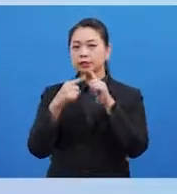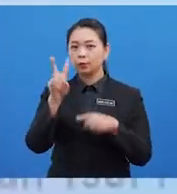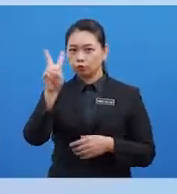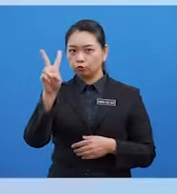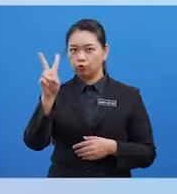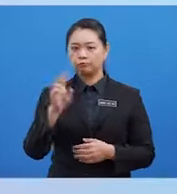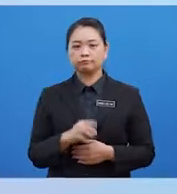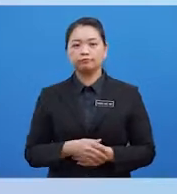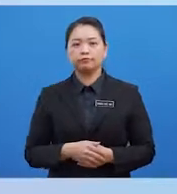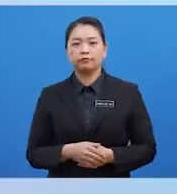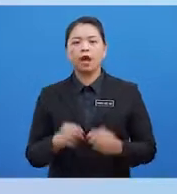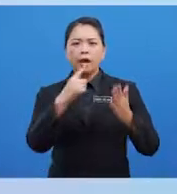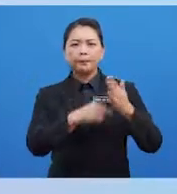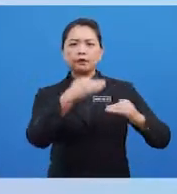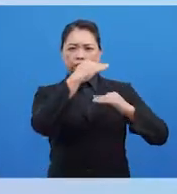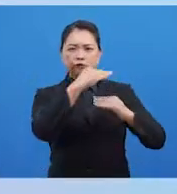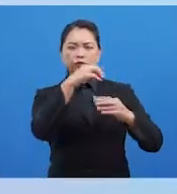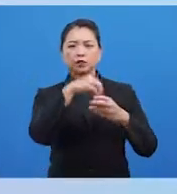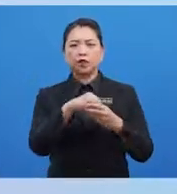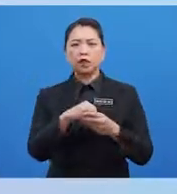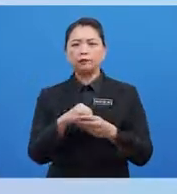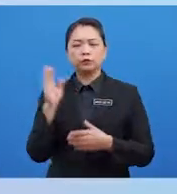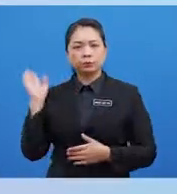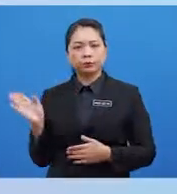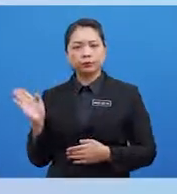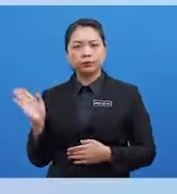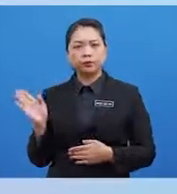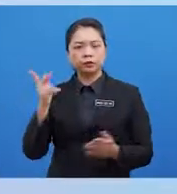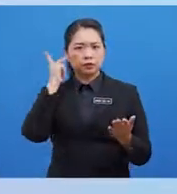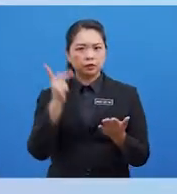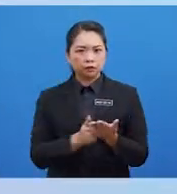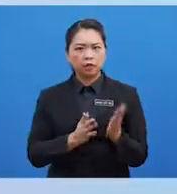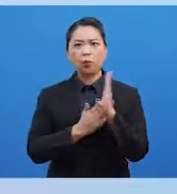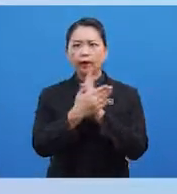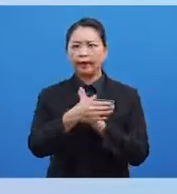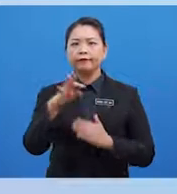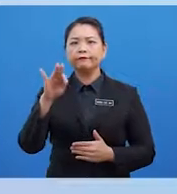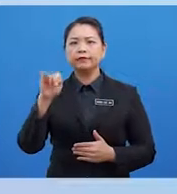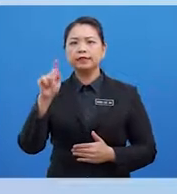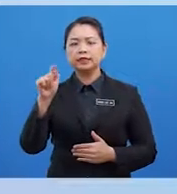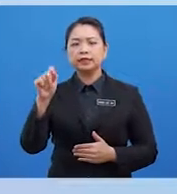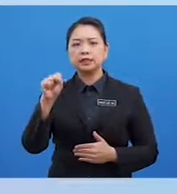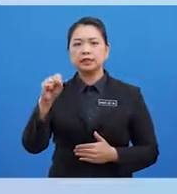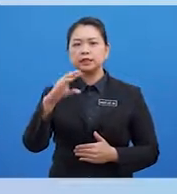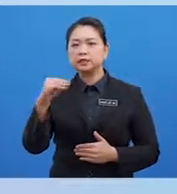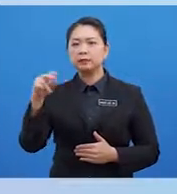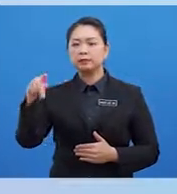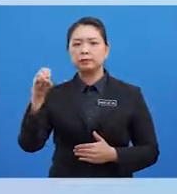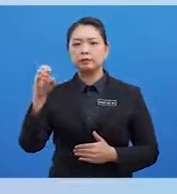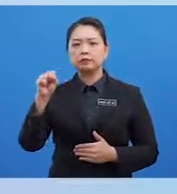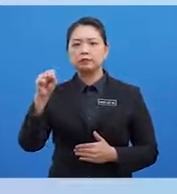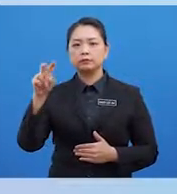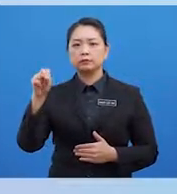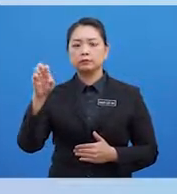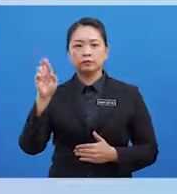Apakah fasa dalam teori pembelajaran motor Yang diperkenalkan oleh Fitz dan Posner pada